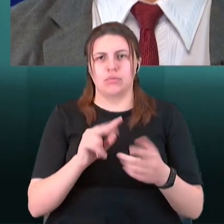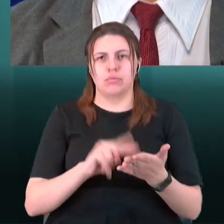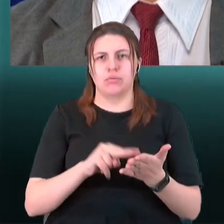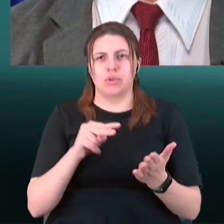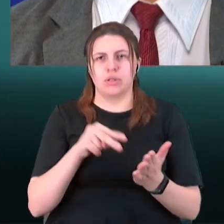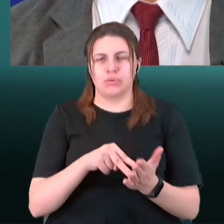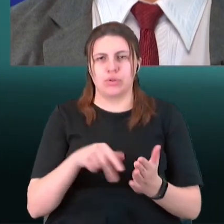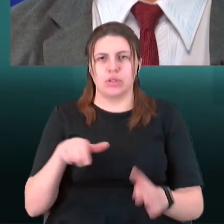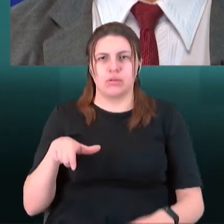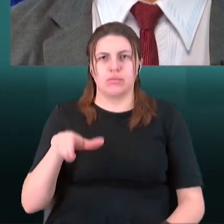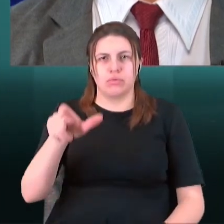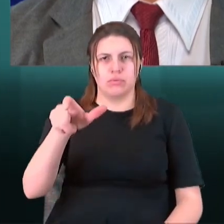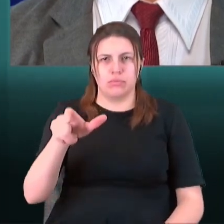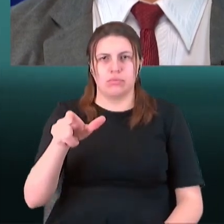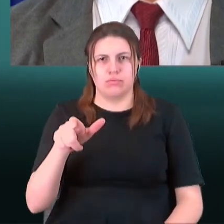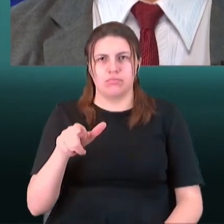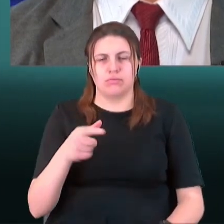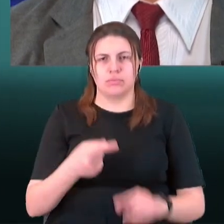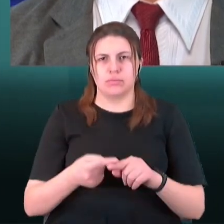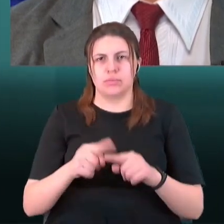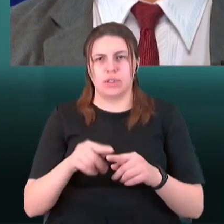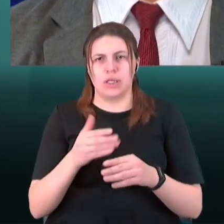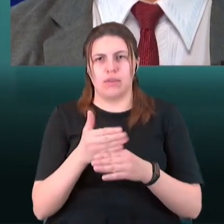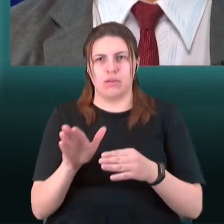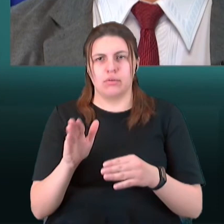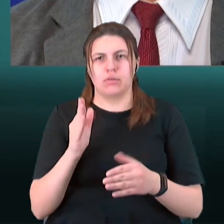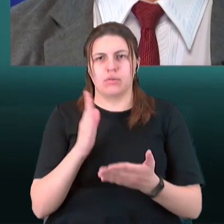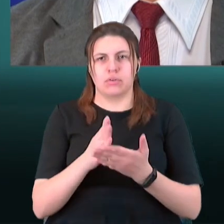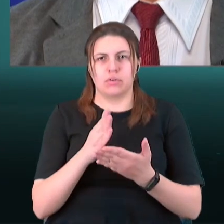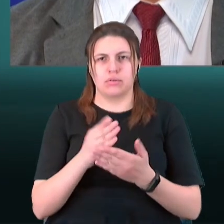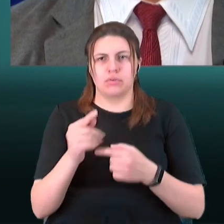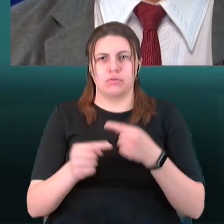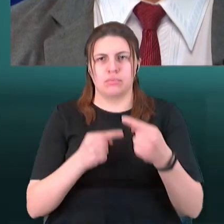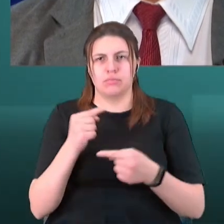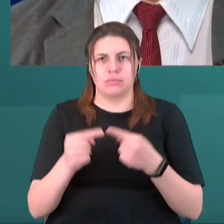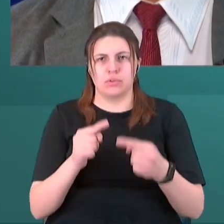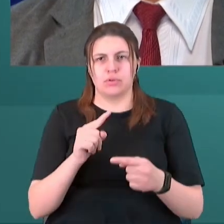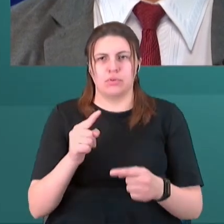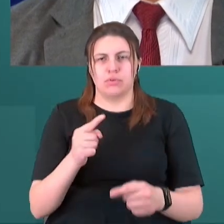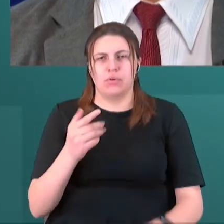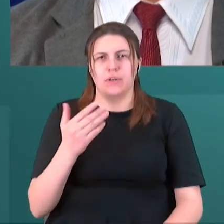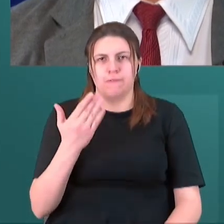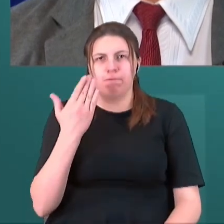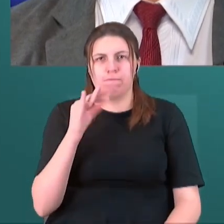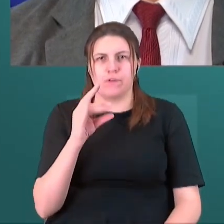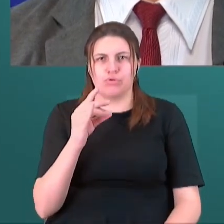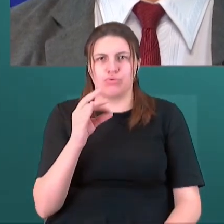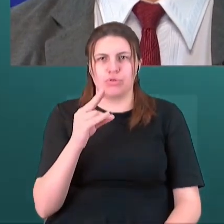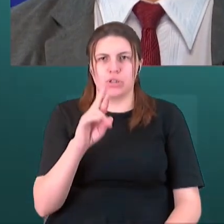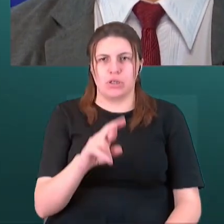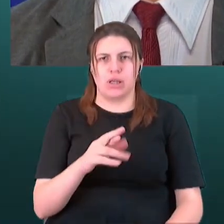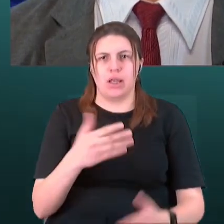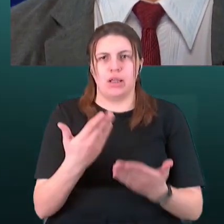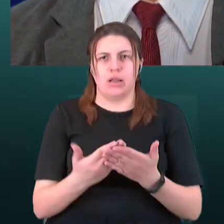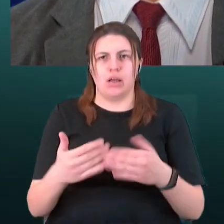ділянки траси. І існує певний механізм, коли мова йде про відчуження земельних ділянок для суспільних потреб. Є такий механізм.